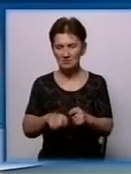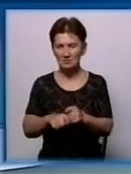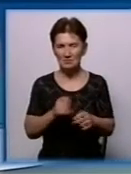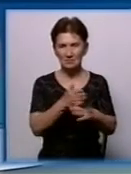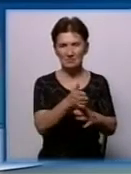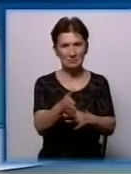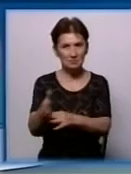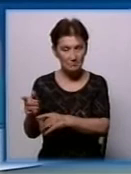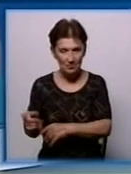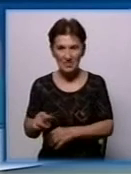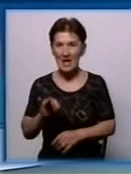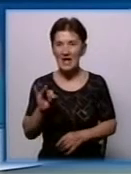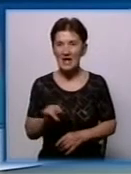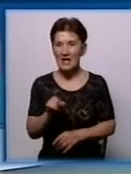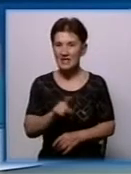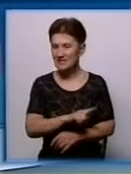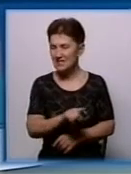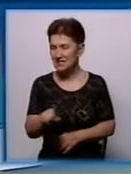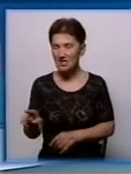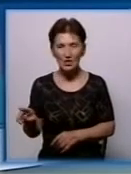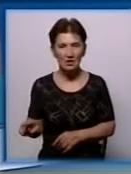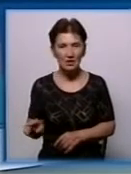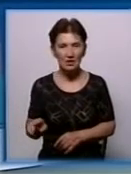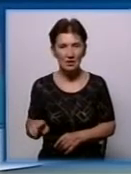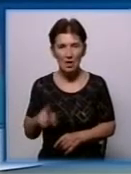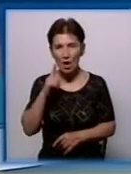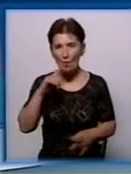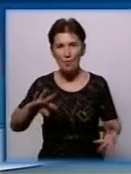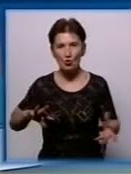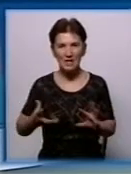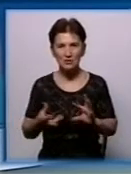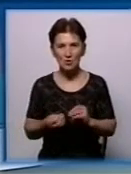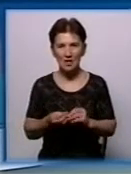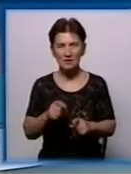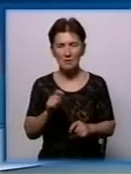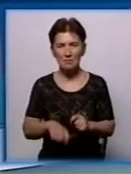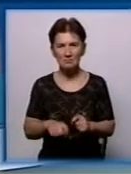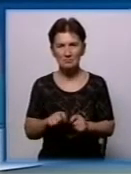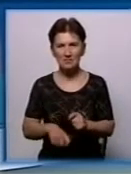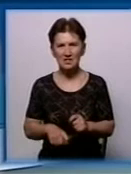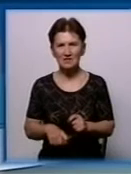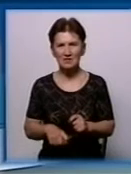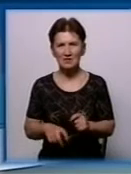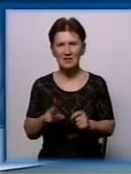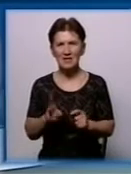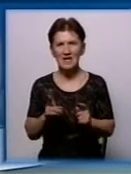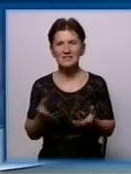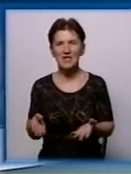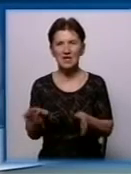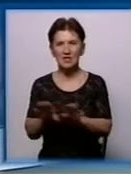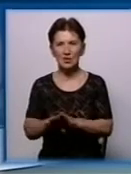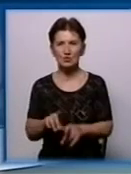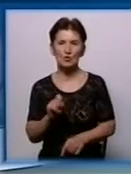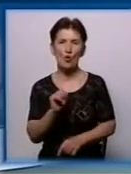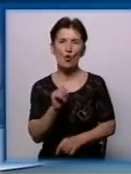підлягають, по результатам перевірок, підлягають закриттю 11